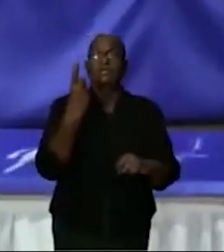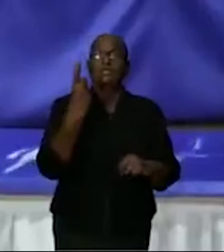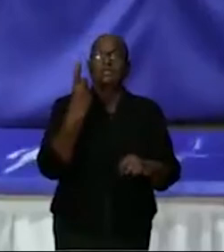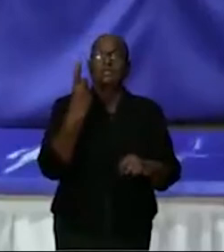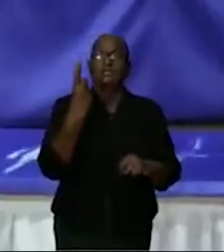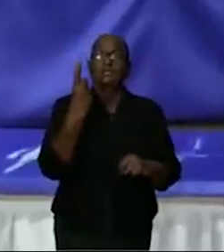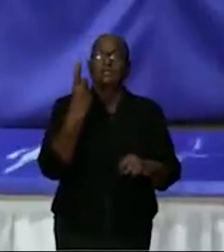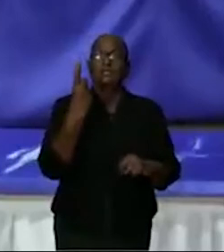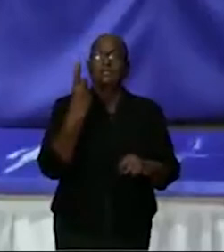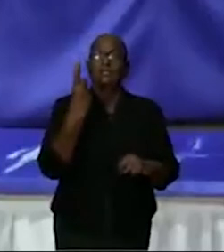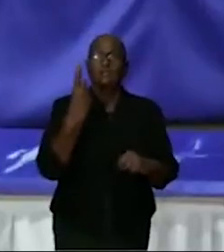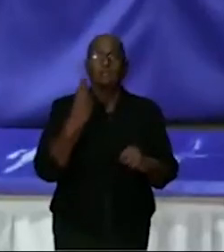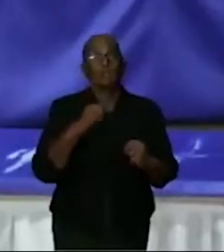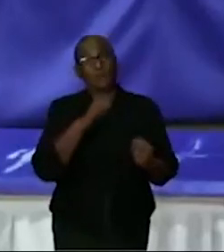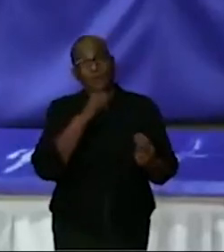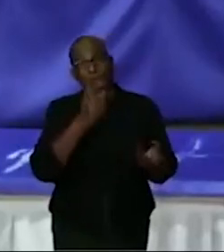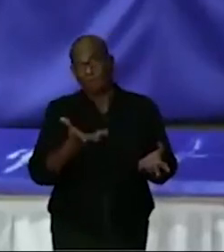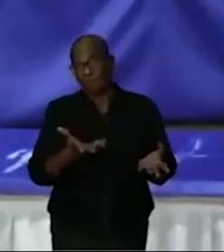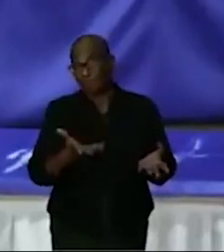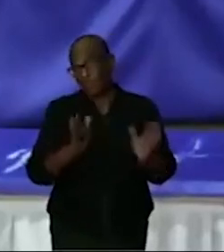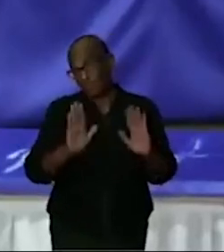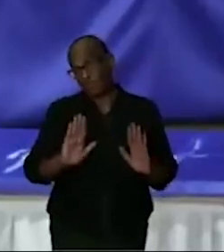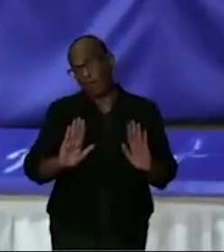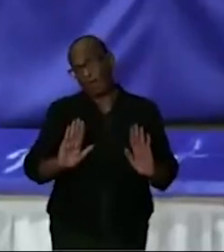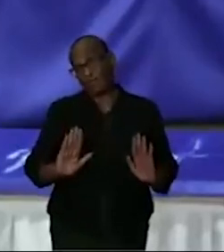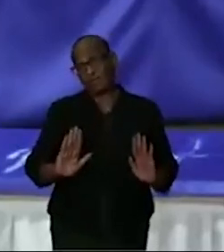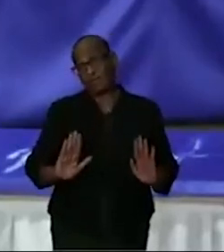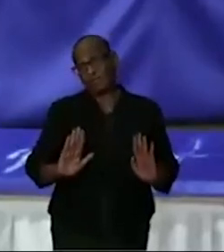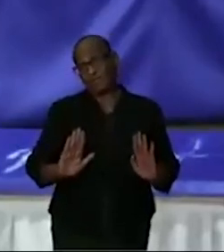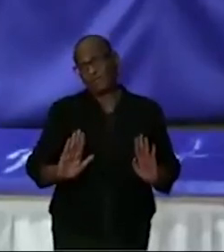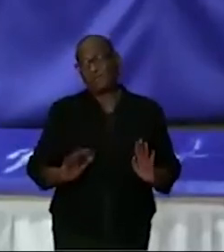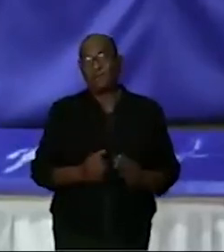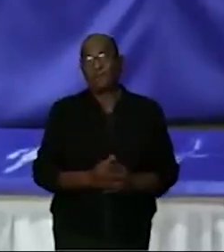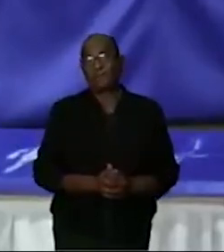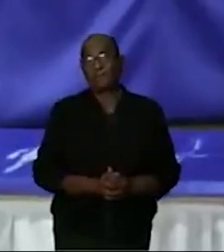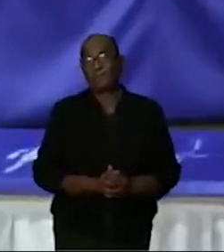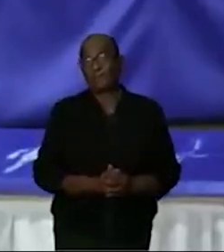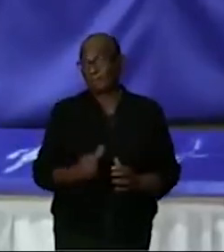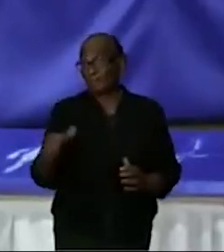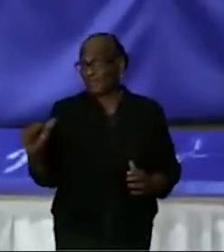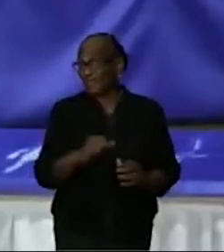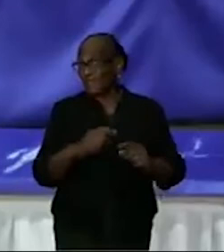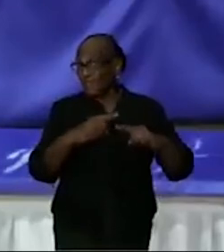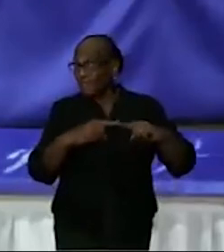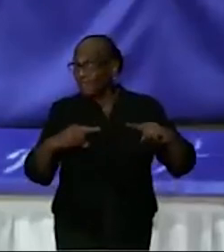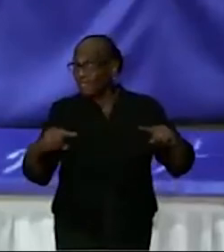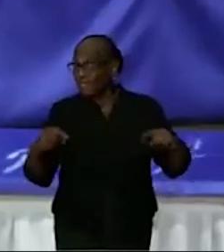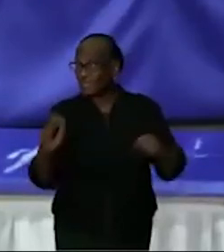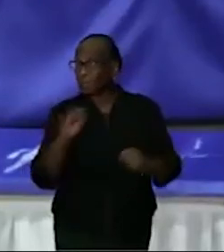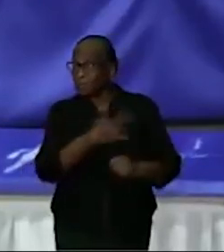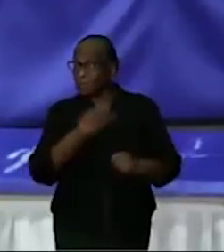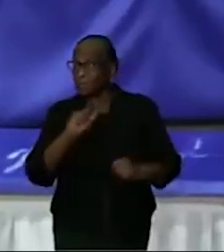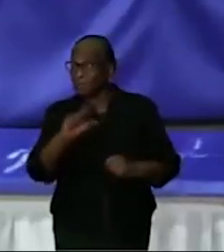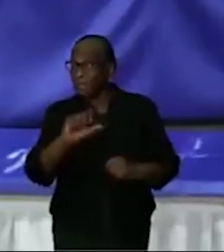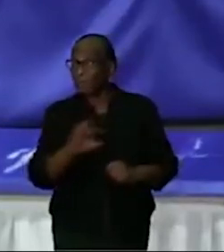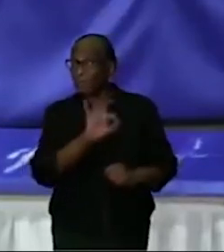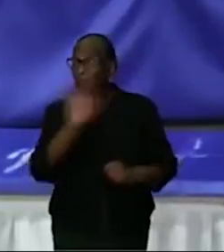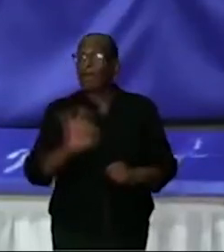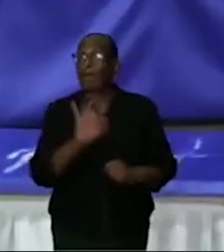wij nu hier hebben. Maar dat is nog eventjes wachten. Die variant is inderdaad besmettelijker. Het heeft een